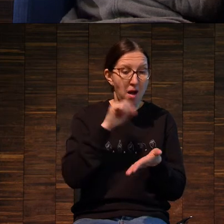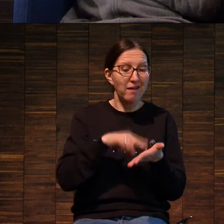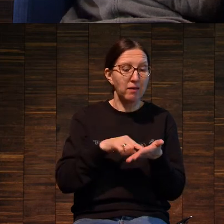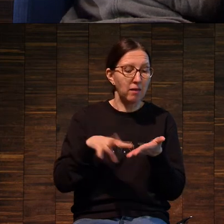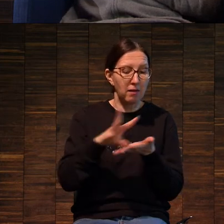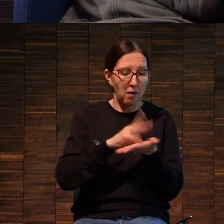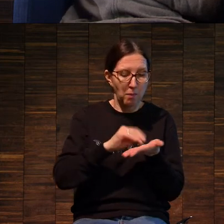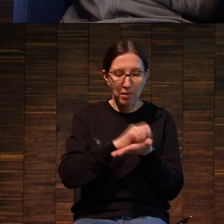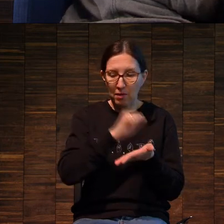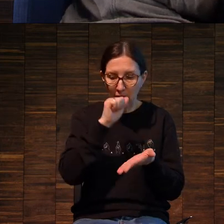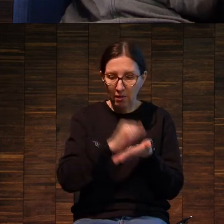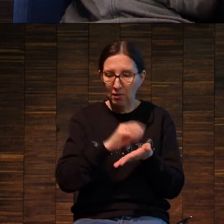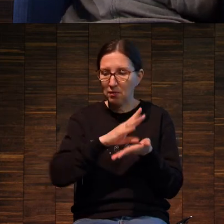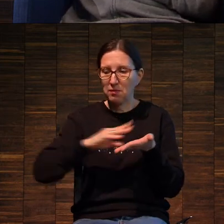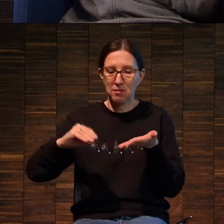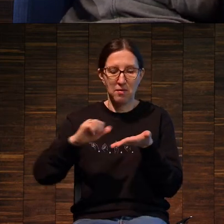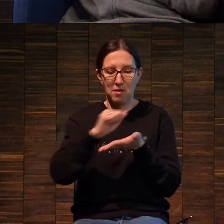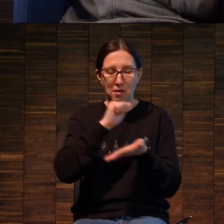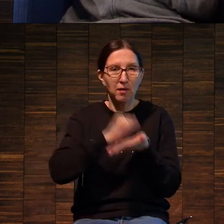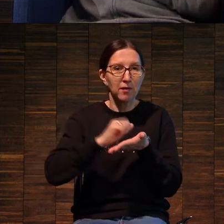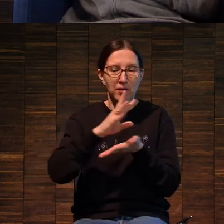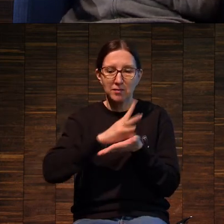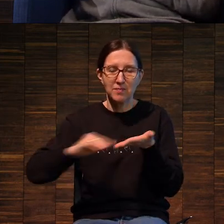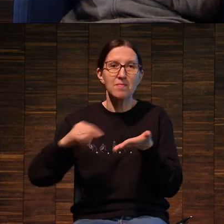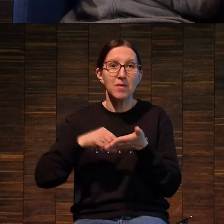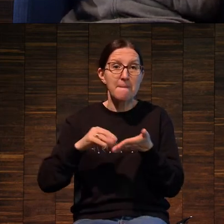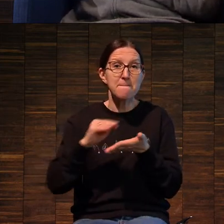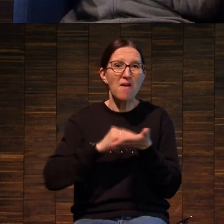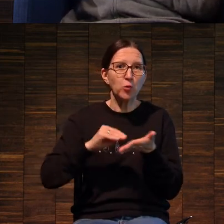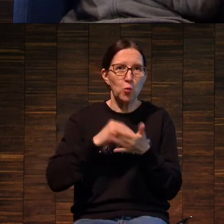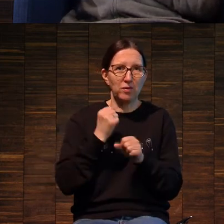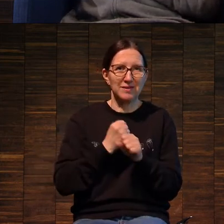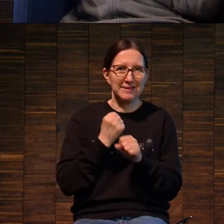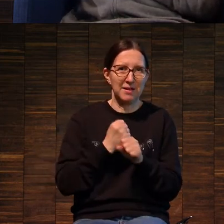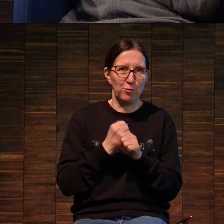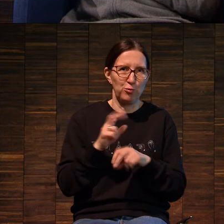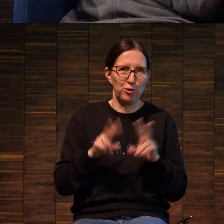с греческого, с латыни повторно произведенное.